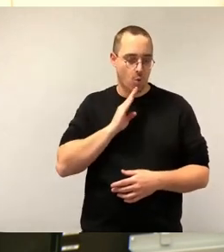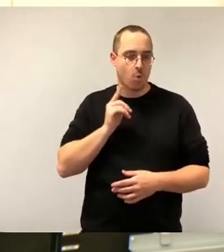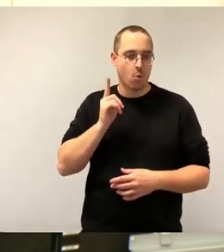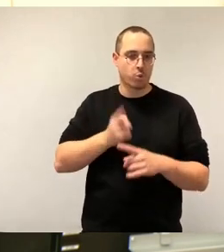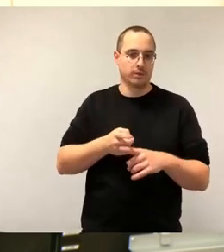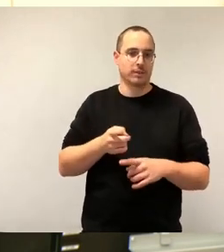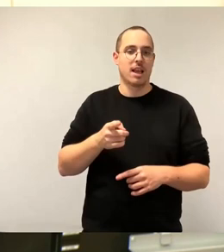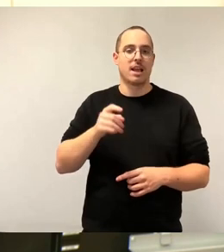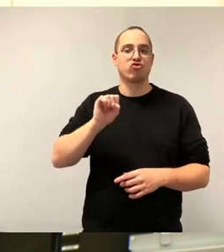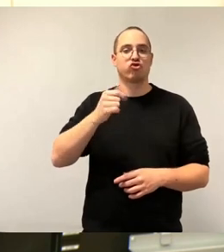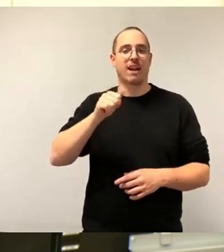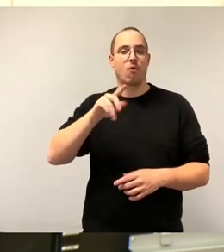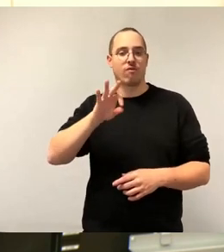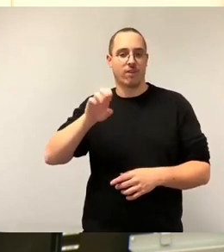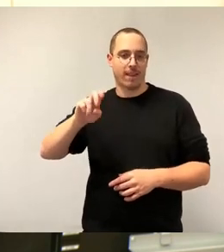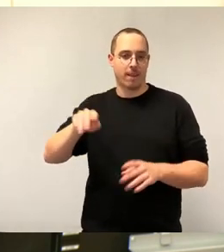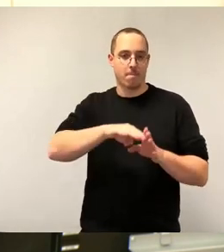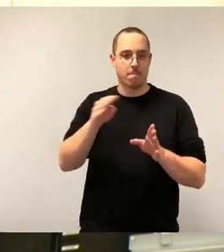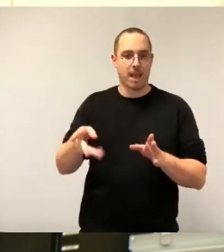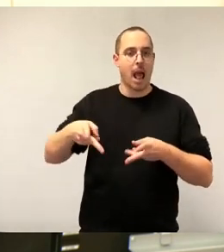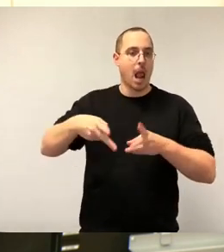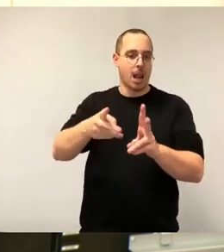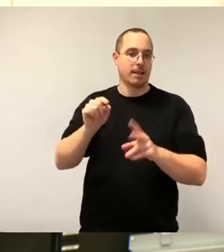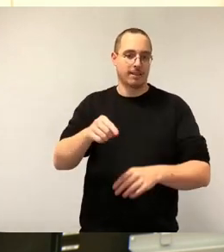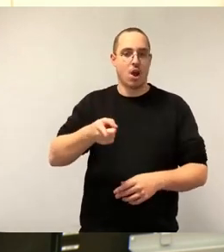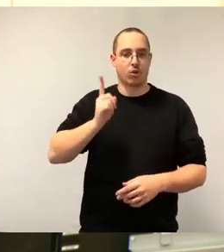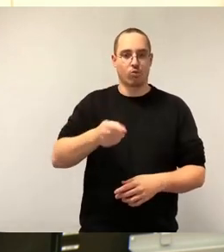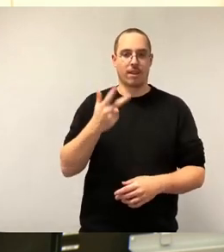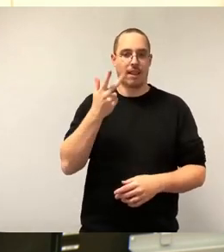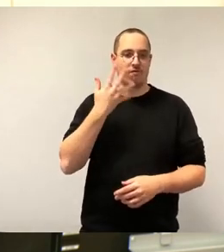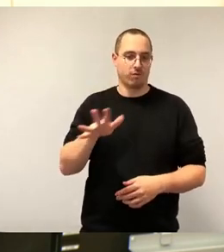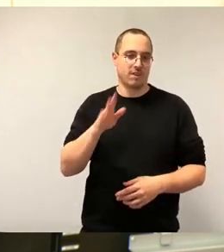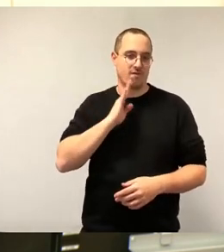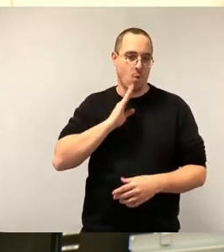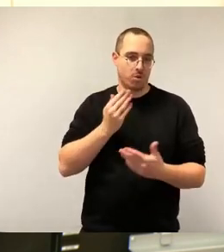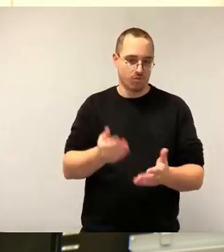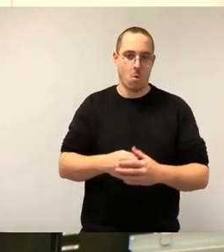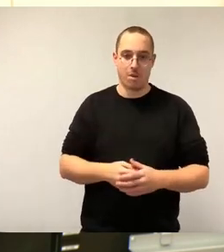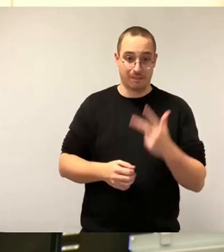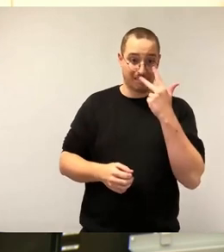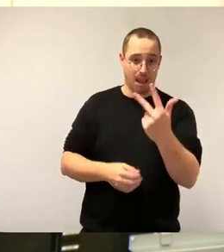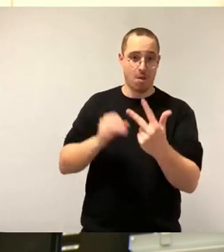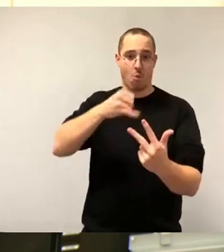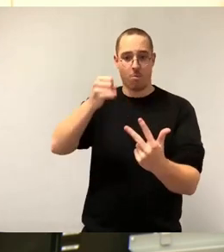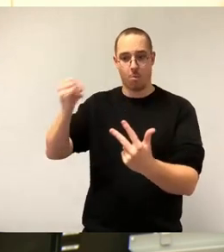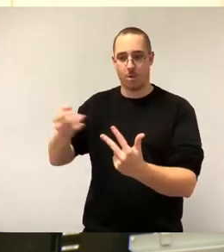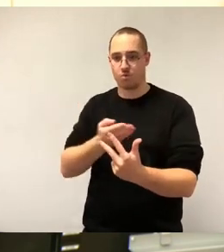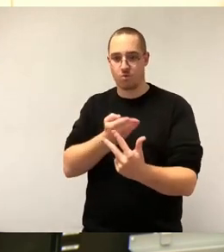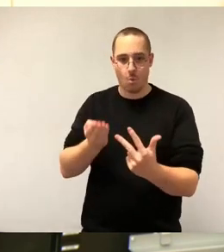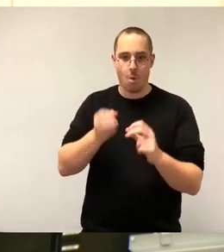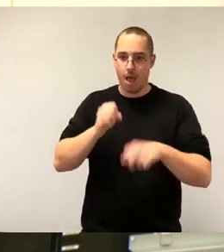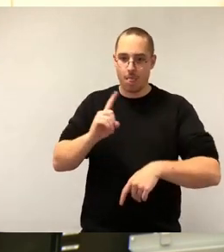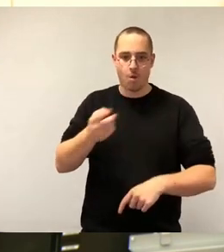vorangetrieben worden sind, die fertig geplant sind und die wir im Prinzip auch mal in Angriff nehmen könnten, die wir auch vermieten würden in der derzeitigen Situation in Dresden.